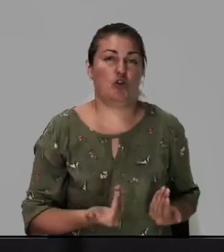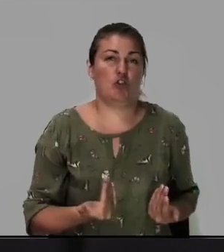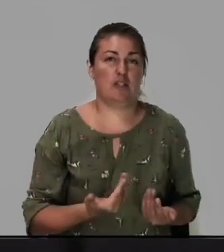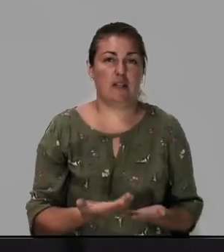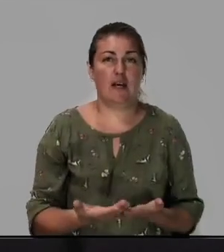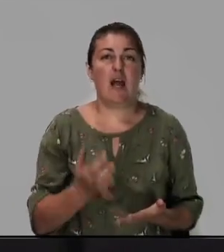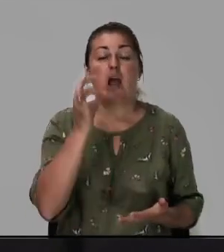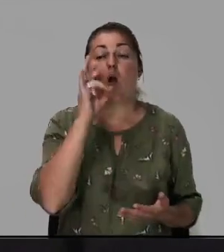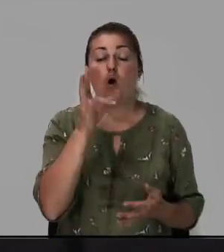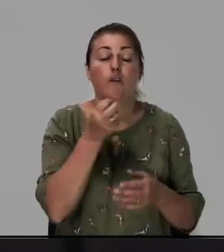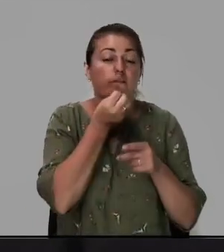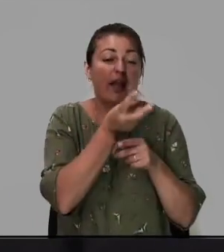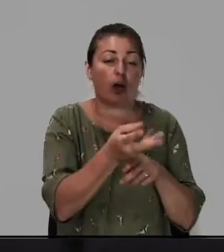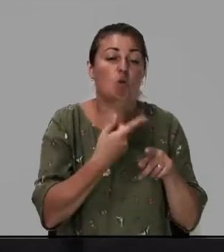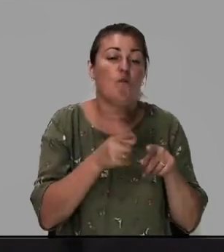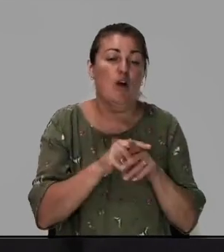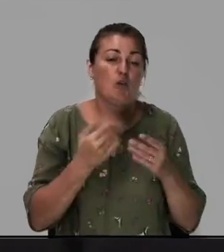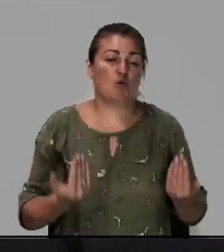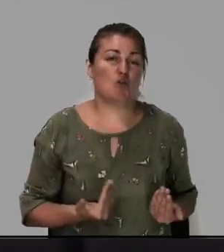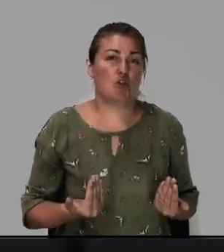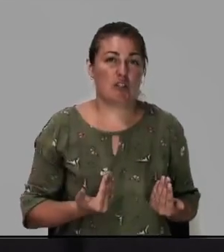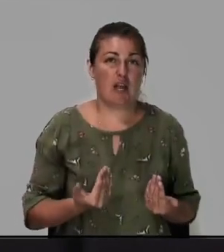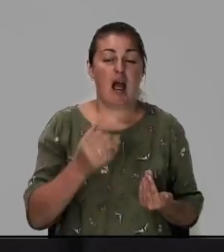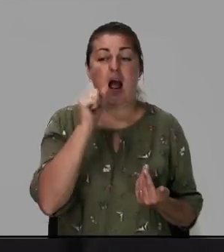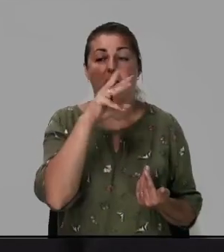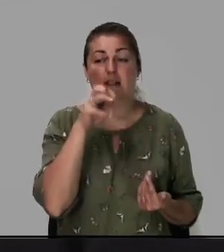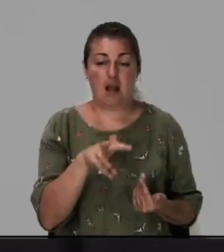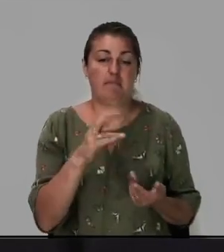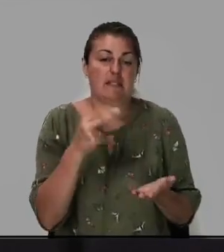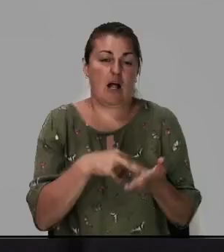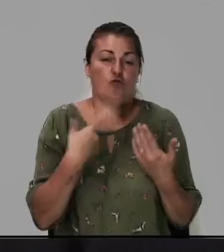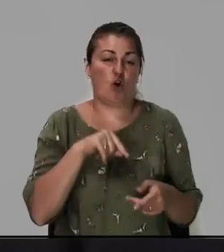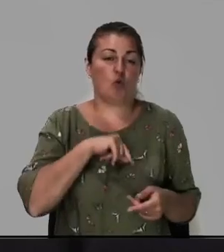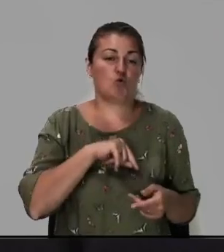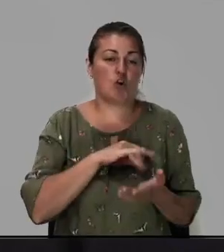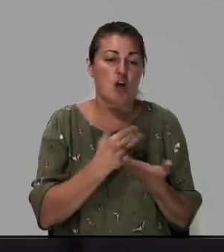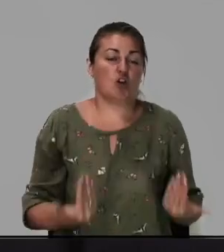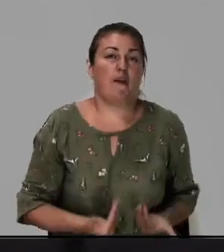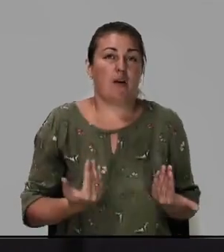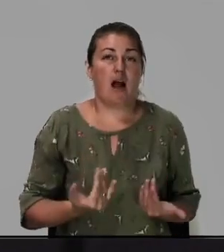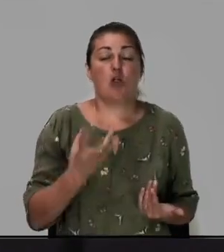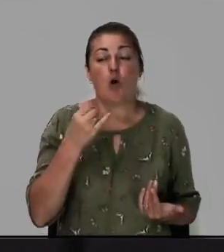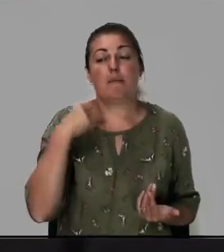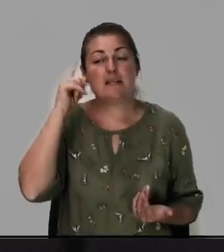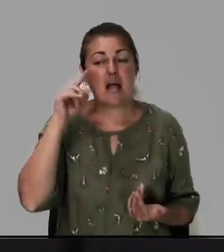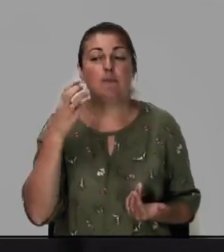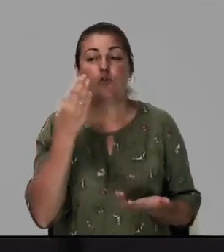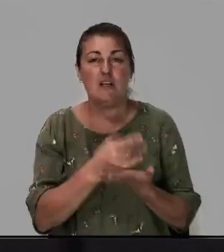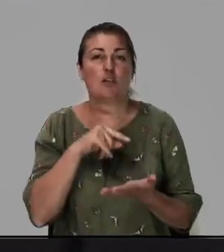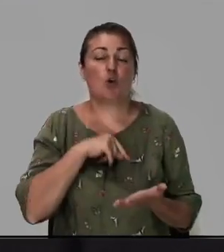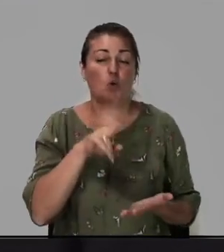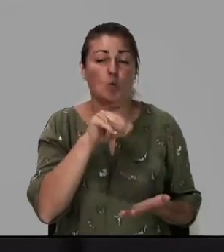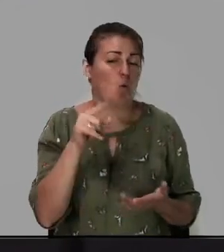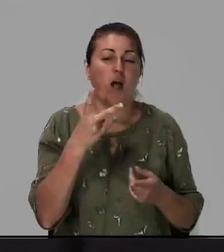И Он вдохнул эту жизнь в Адаме, и Адам стал душой живою. Но мы знаем, еще есть дух, это не